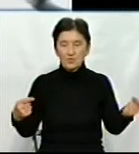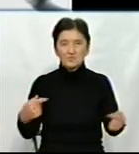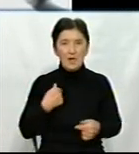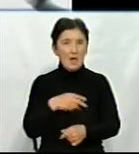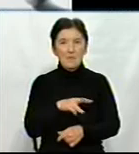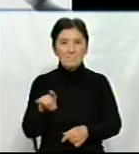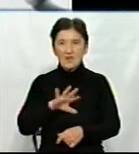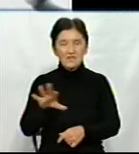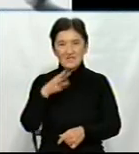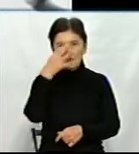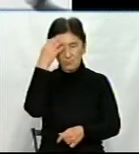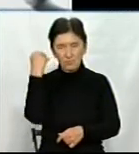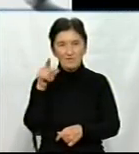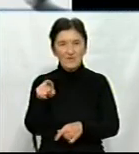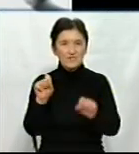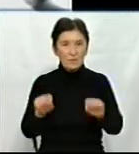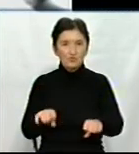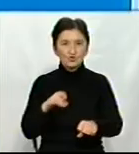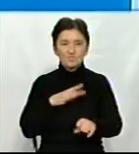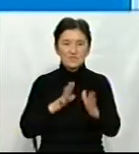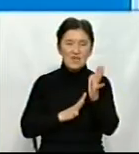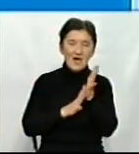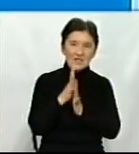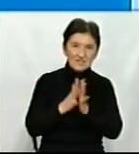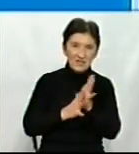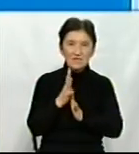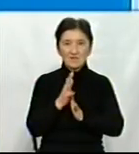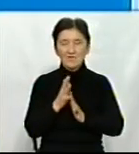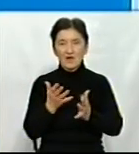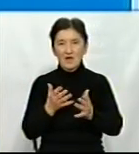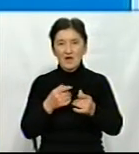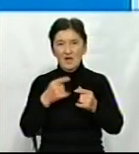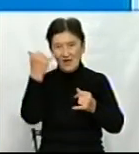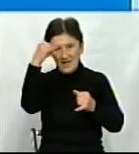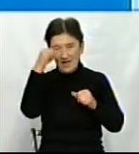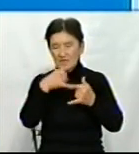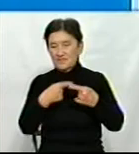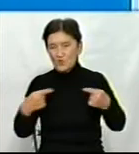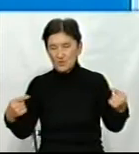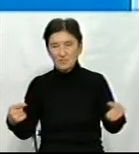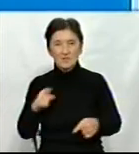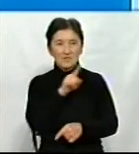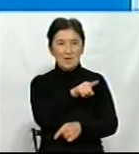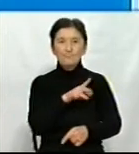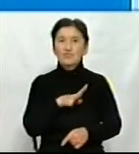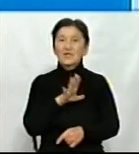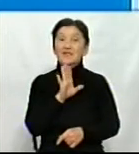забуваємо, що крафтова продукція може бути і рослинного, тваринного походження. І були дівчата, я вітаю їх з